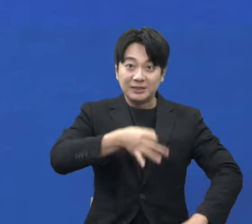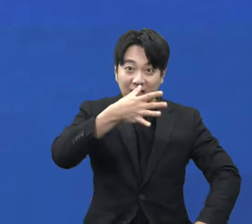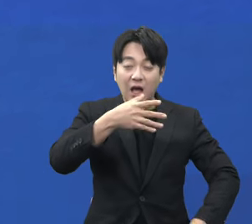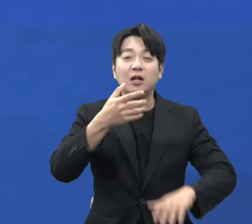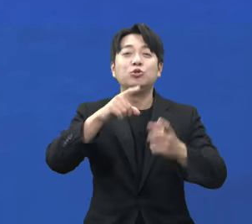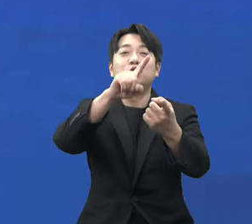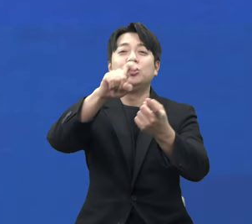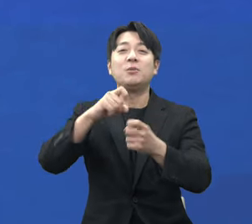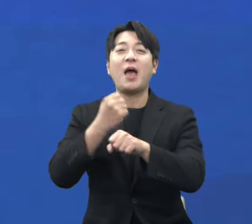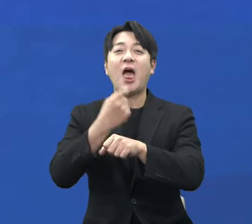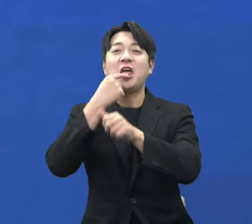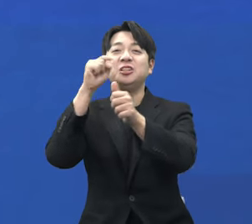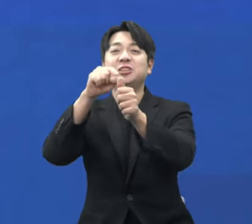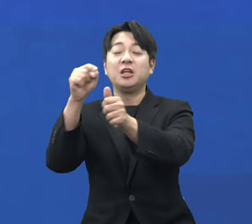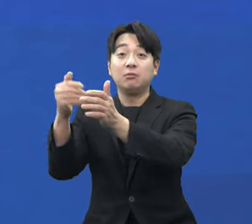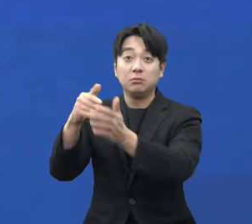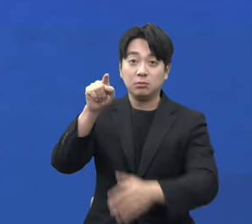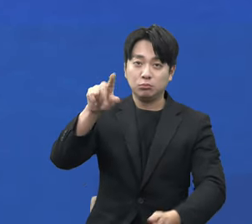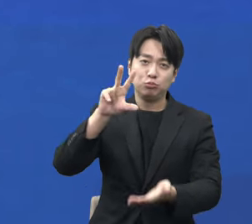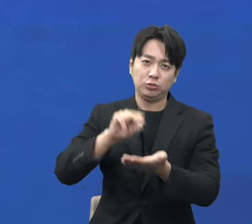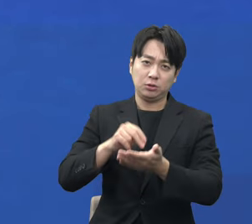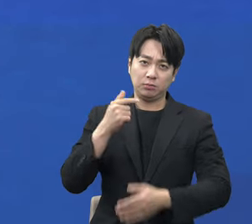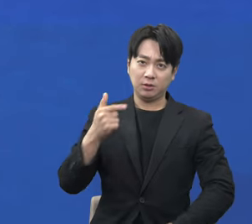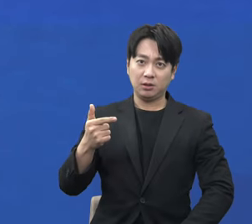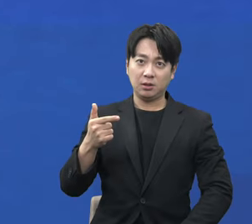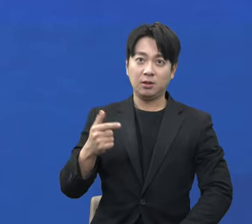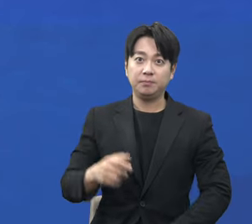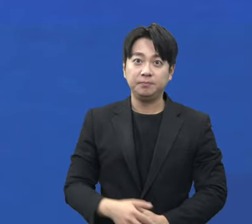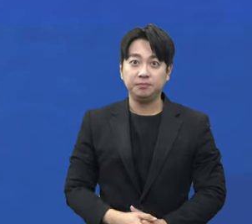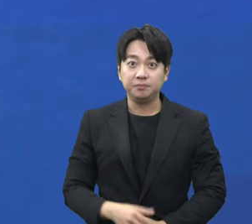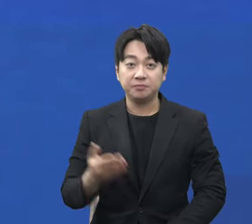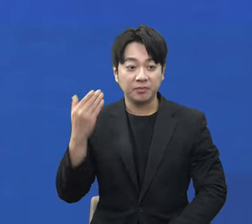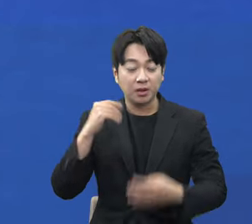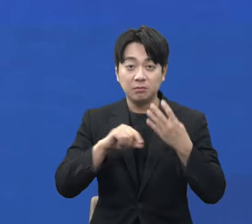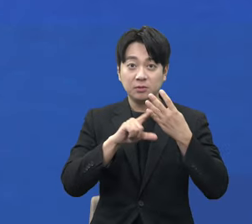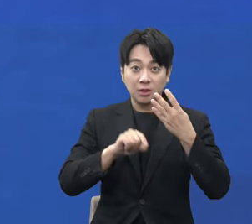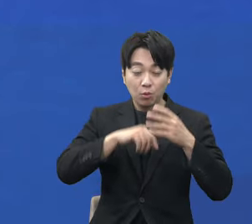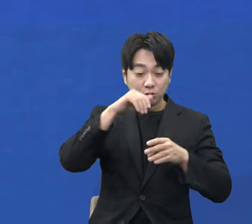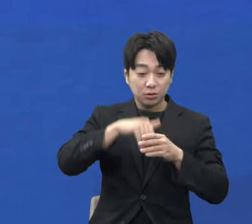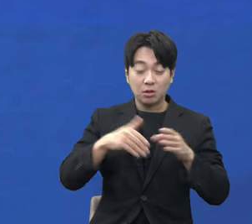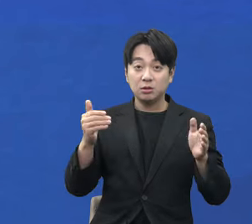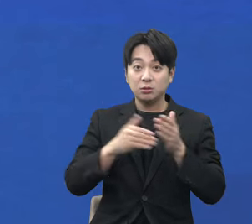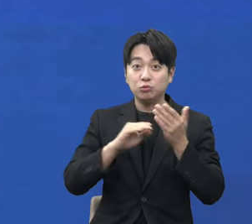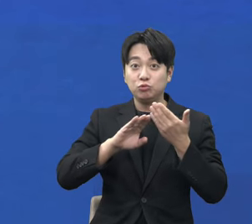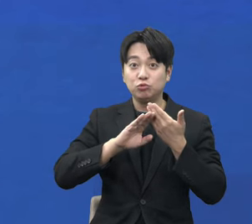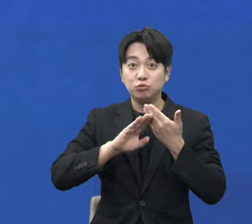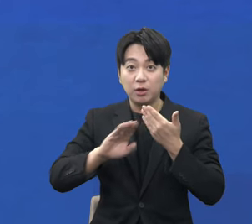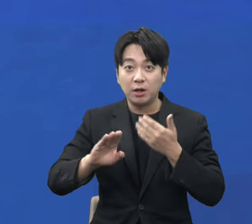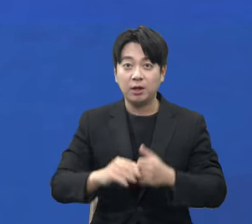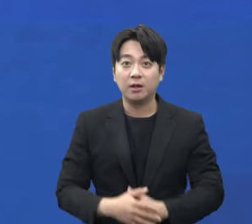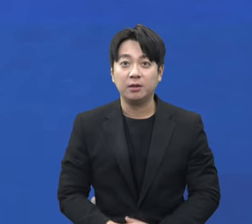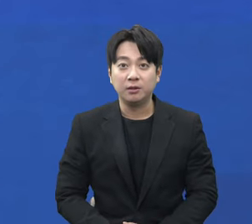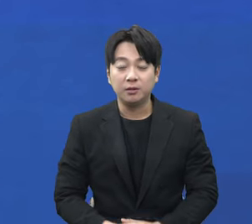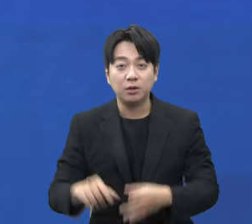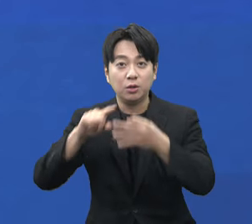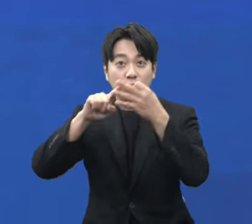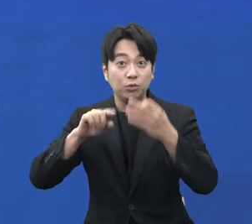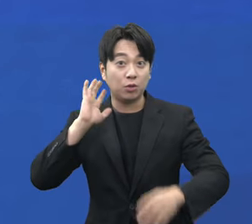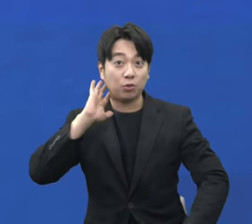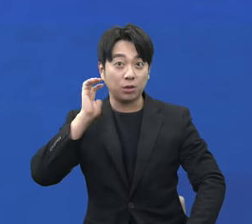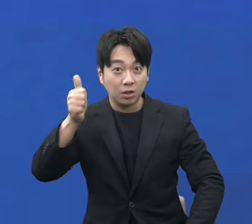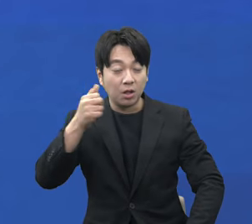시기입니다. 22년 대선 직후 미국을 방문한 윤석열이 돌아오자 7월부터 할당관세